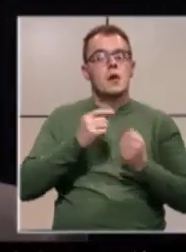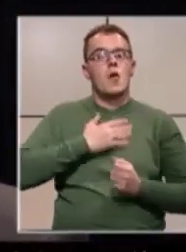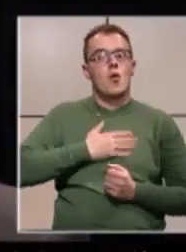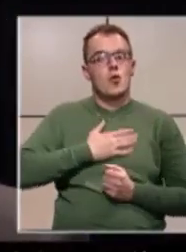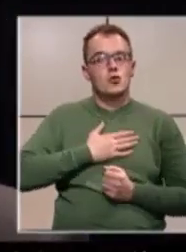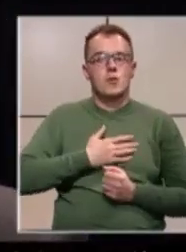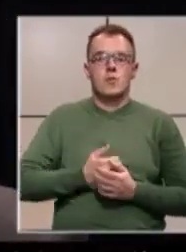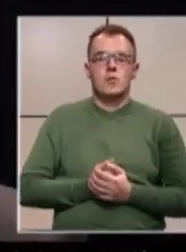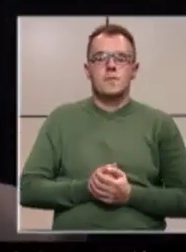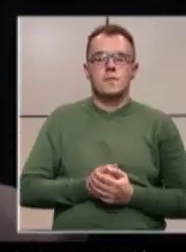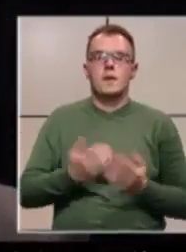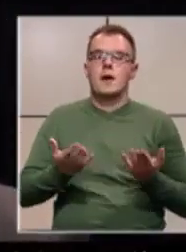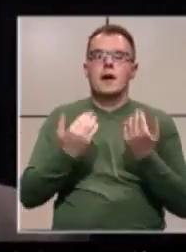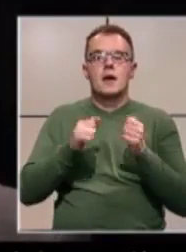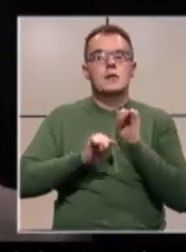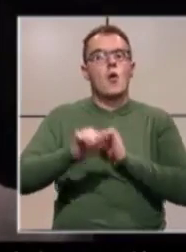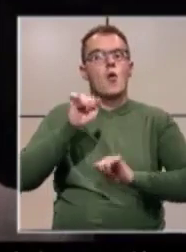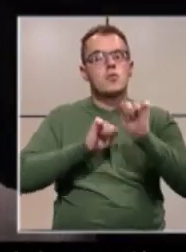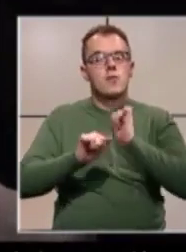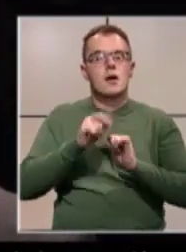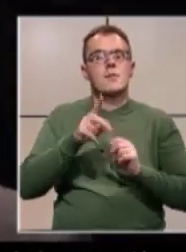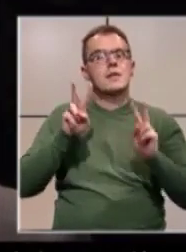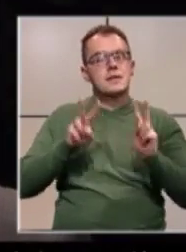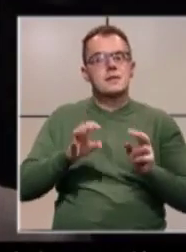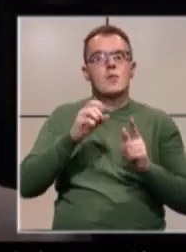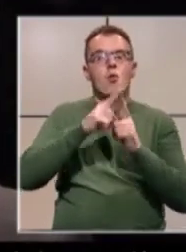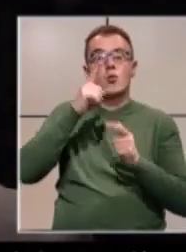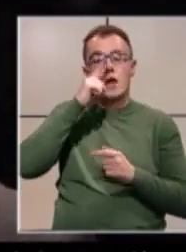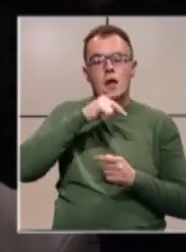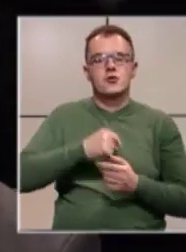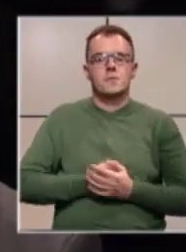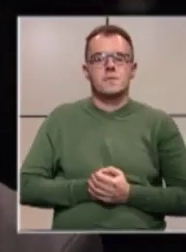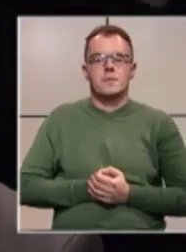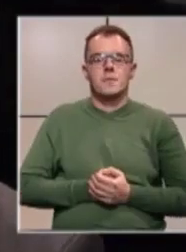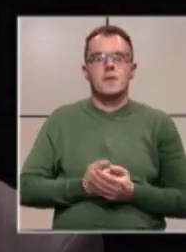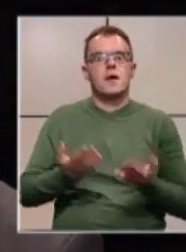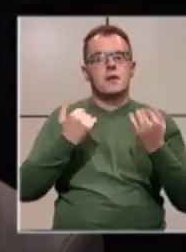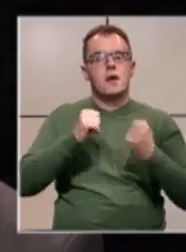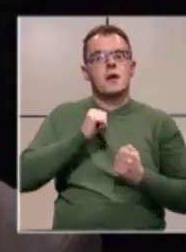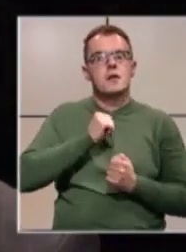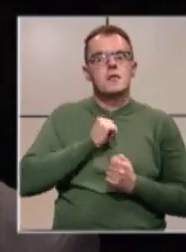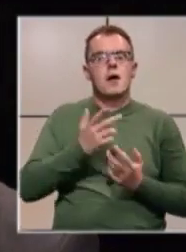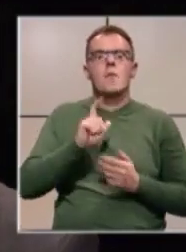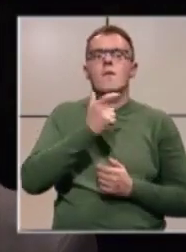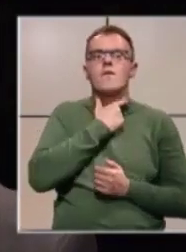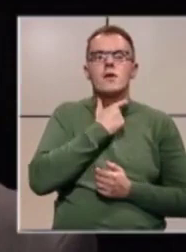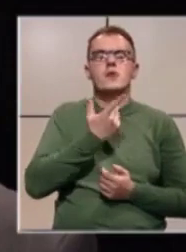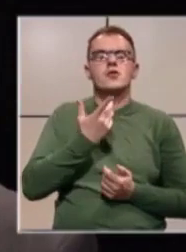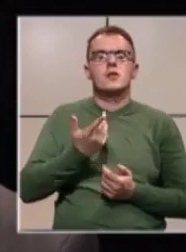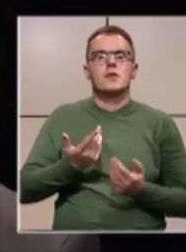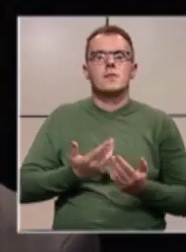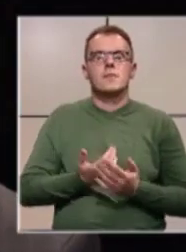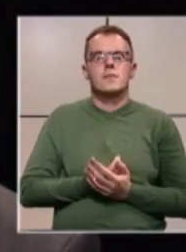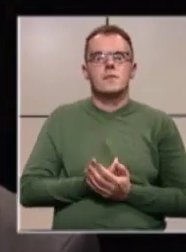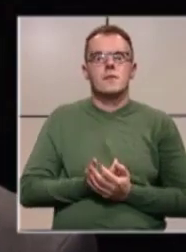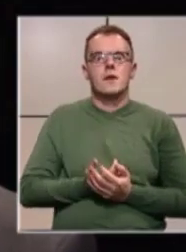da se odbranimo istinom od laži, da imamo vječiti pijetet